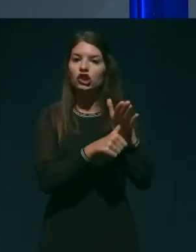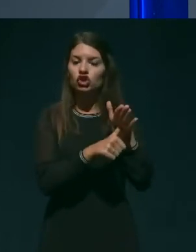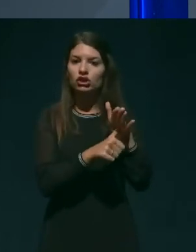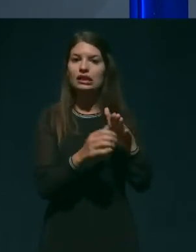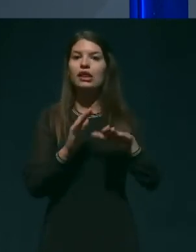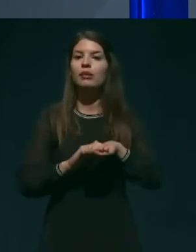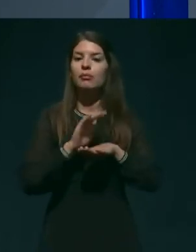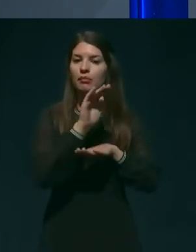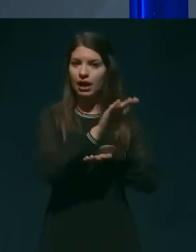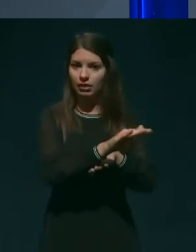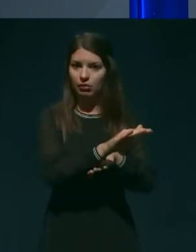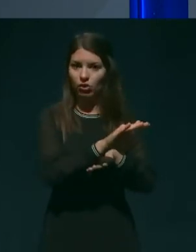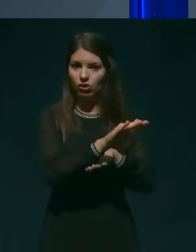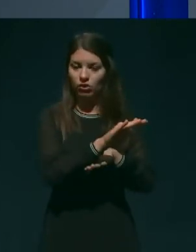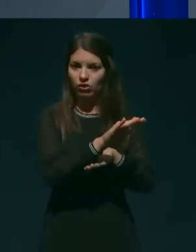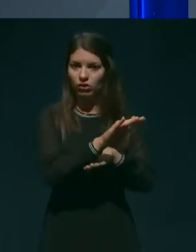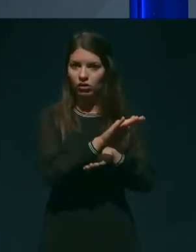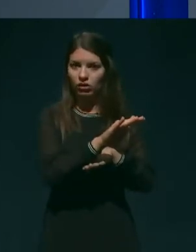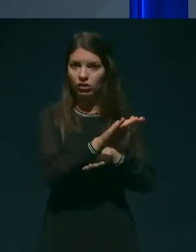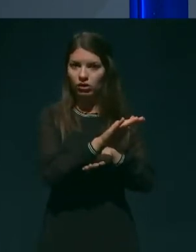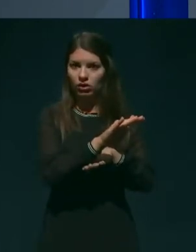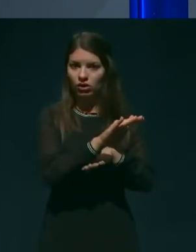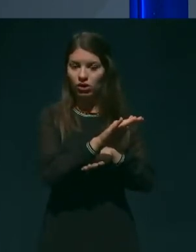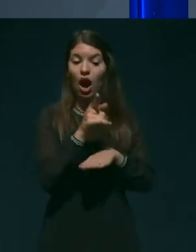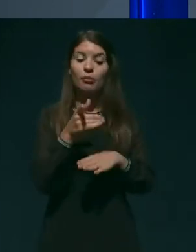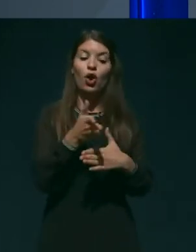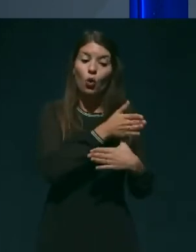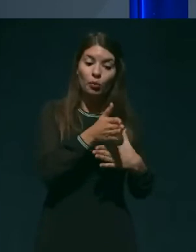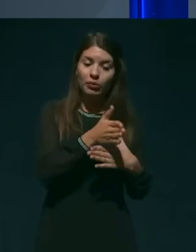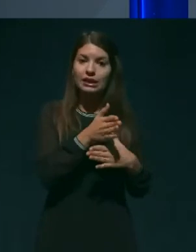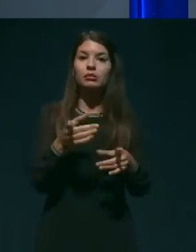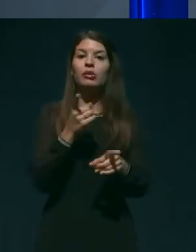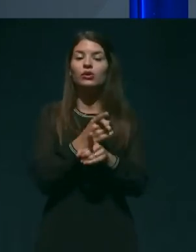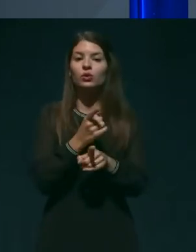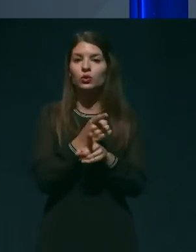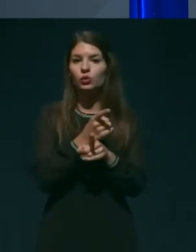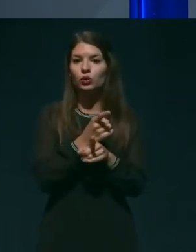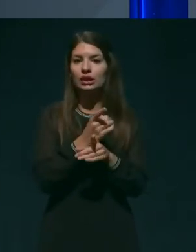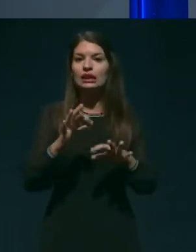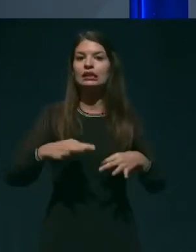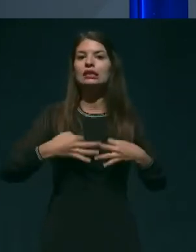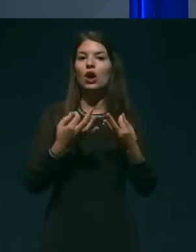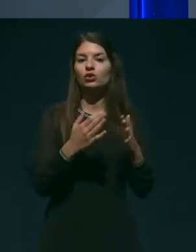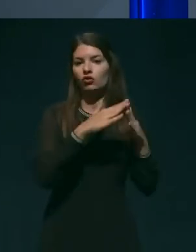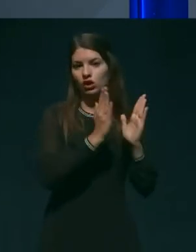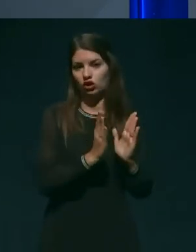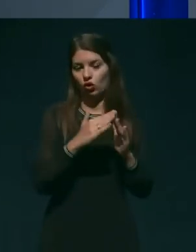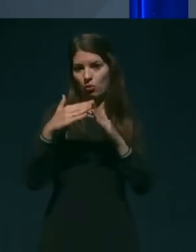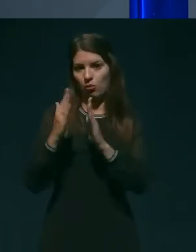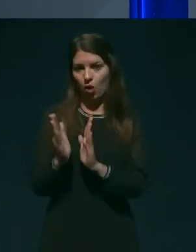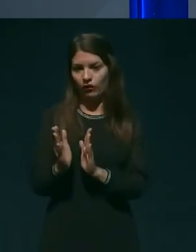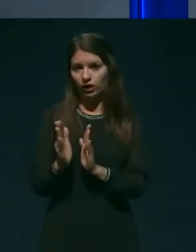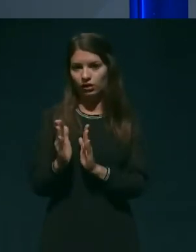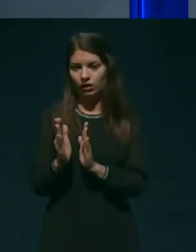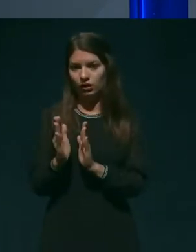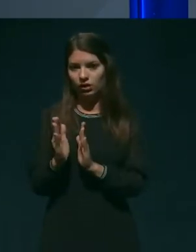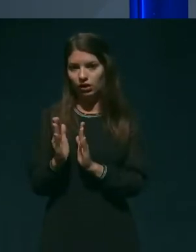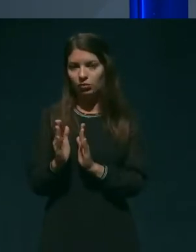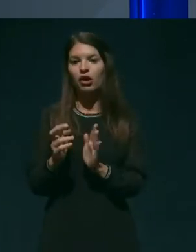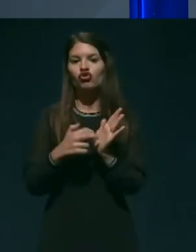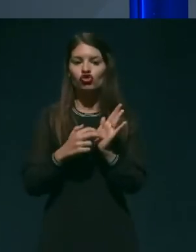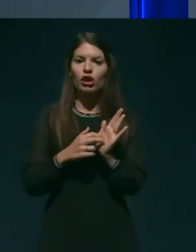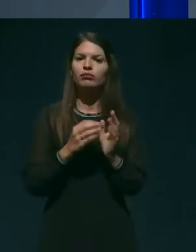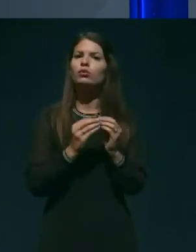Mariboru v nadaljevanju, vmes pa sveda tudi strani zdravstvenih domov in dodatno osebja s